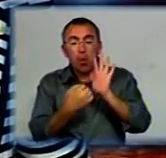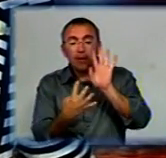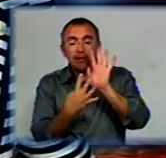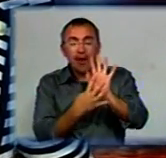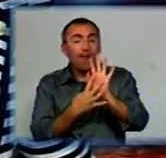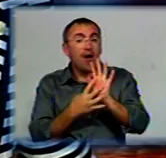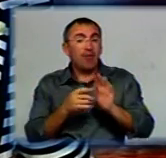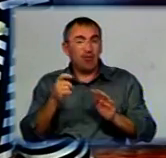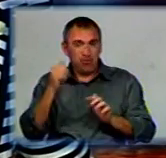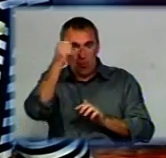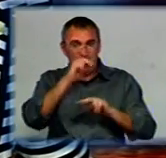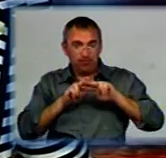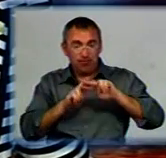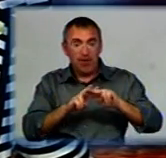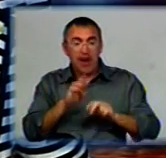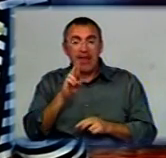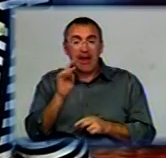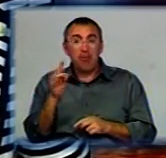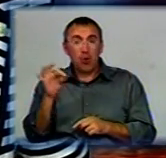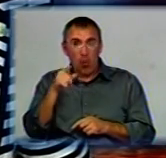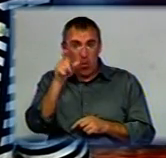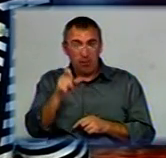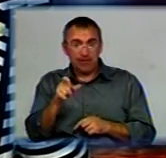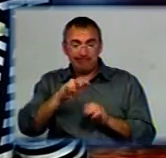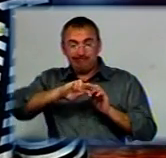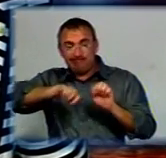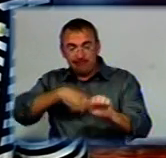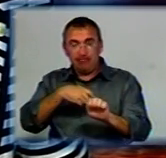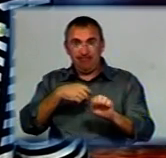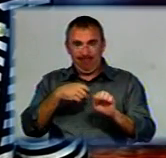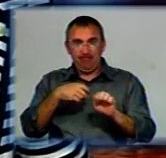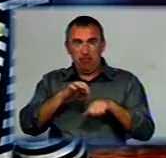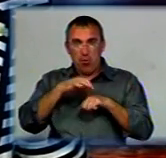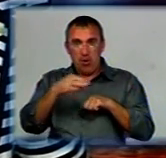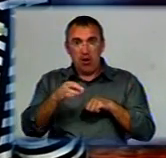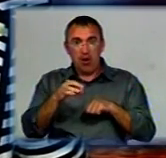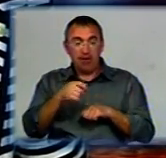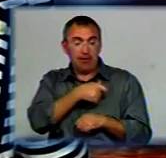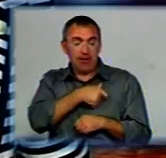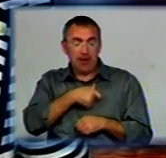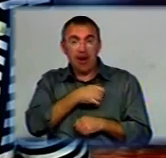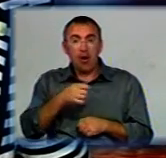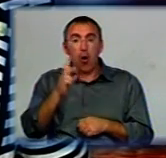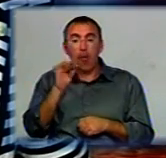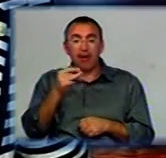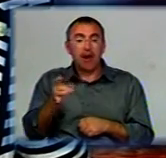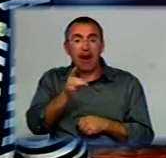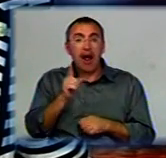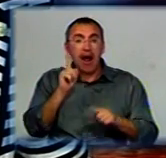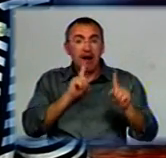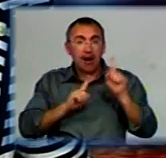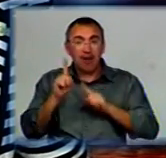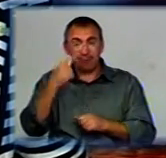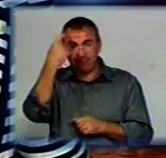ув'язнення Віктор Якименко намагається уникнути покарання. Нагадаю, колишній депутат Компанівської райради у нетверезому стані